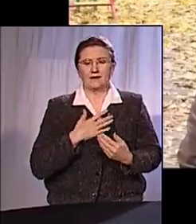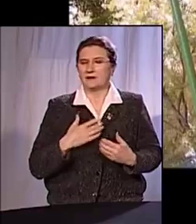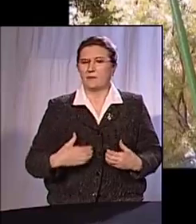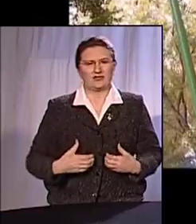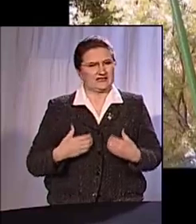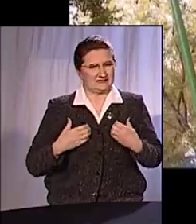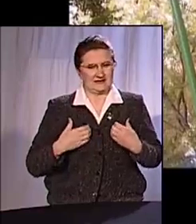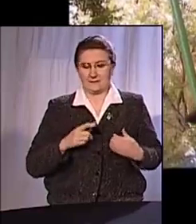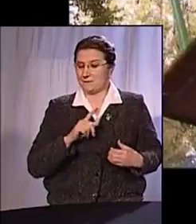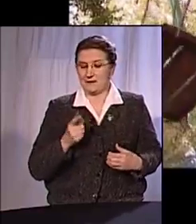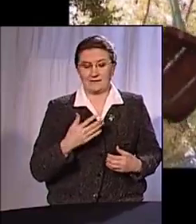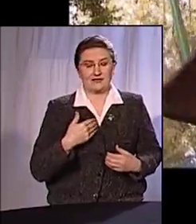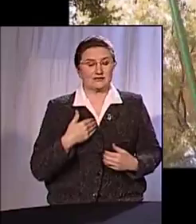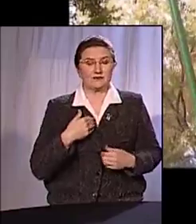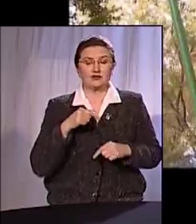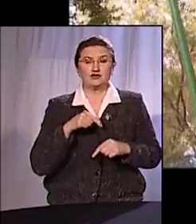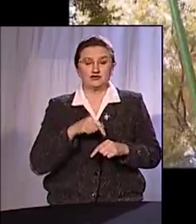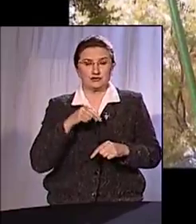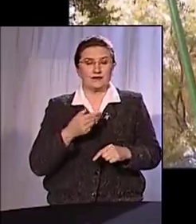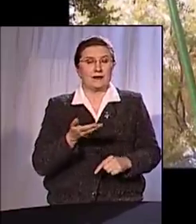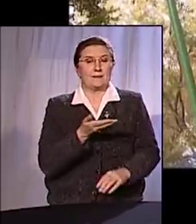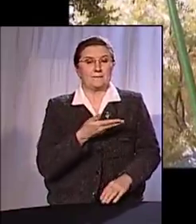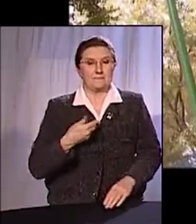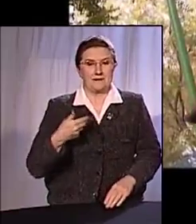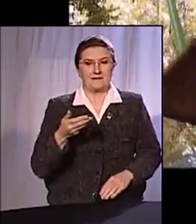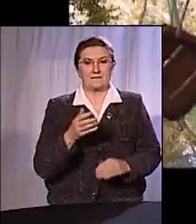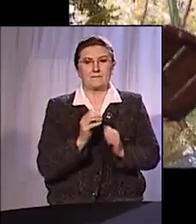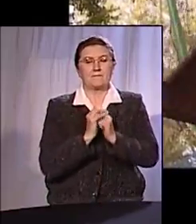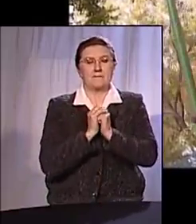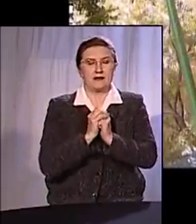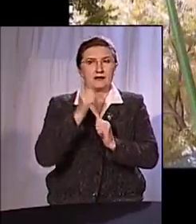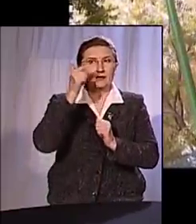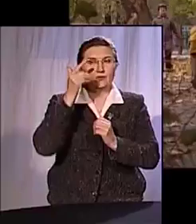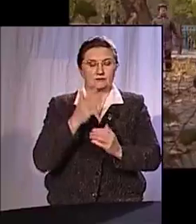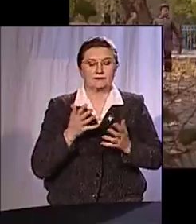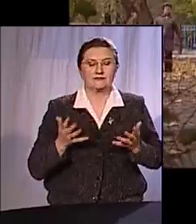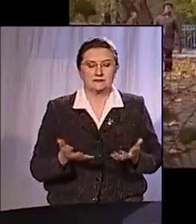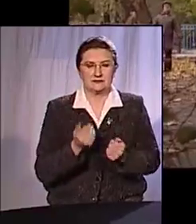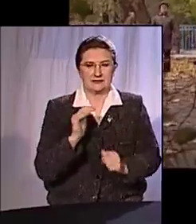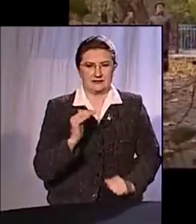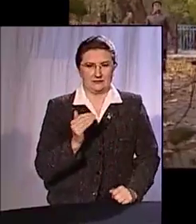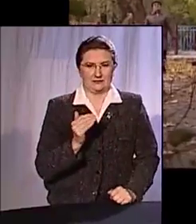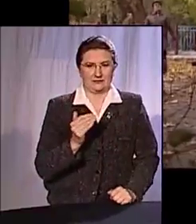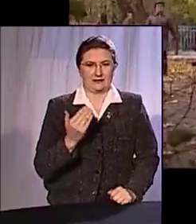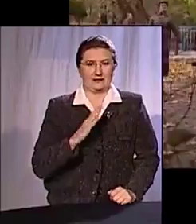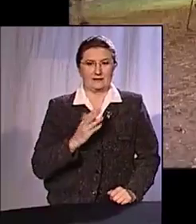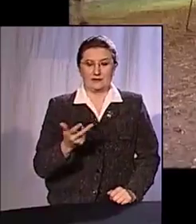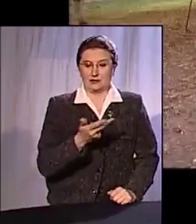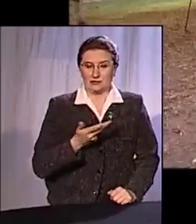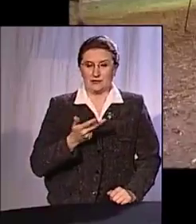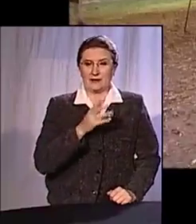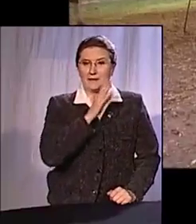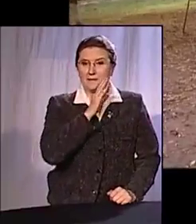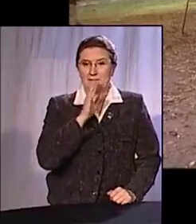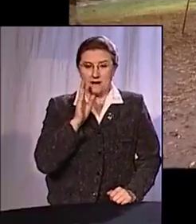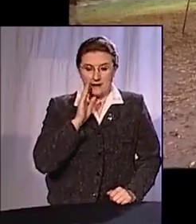Первая наша реакция была, мы просто молились, Господи, спаси ребенка. Их было трое. Папа, мама и